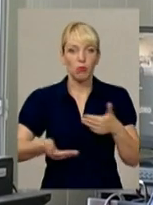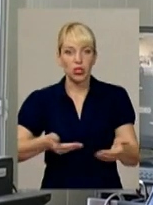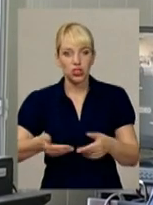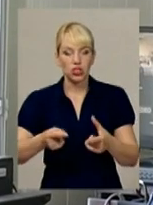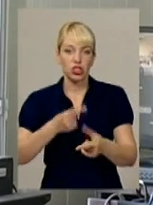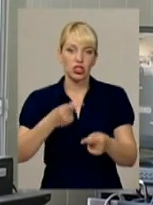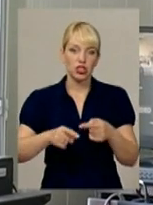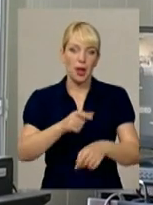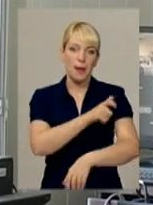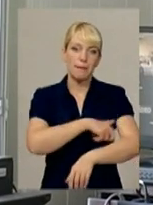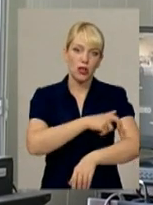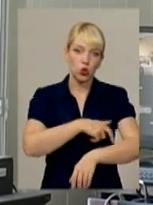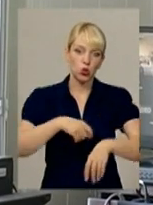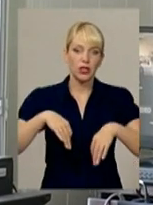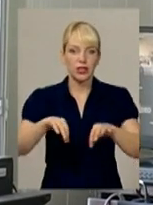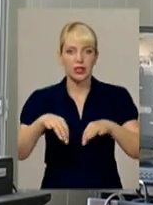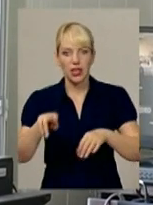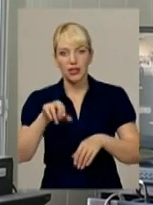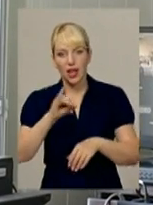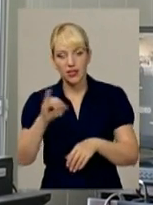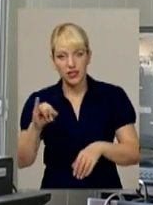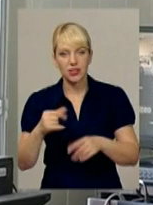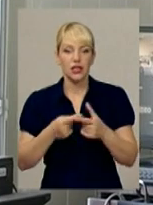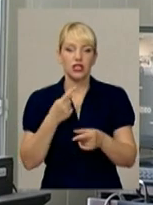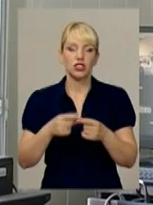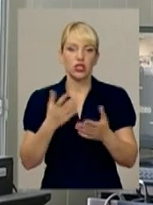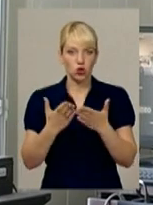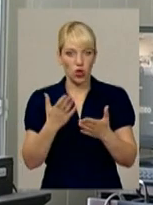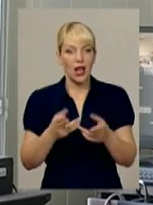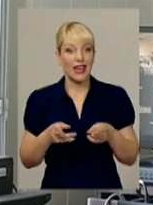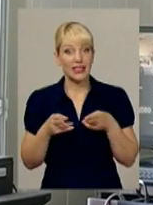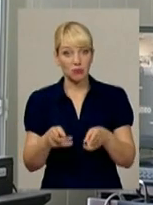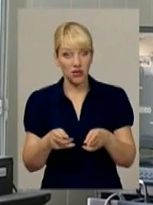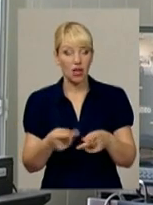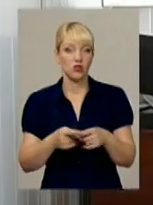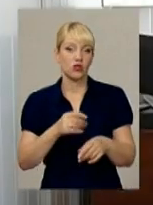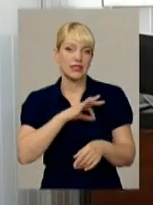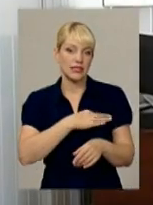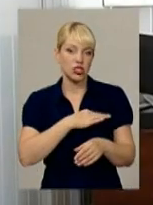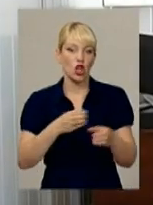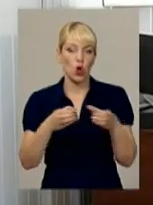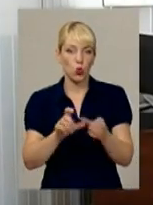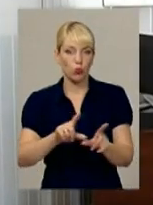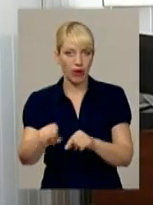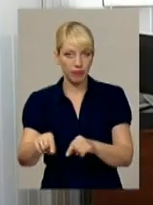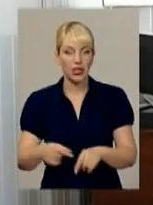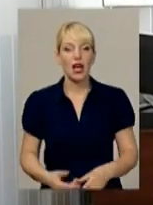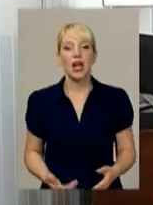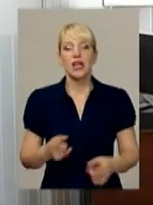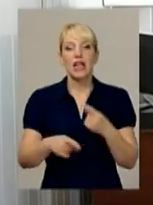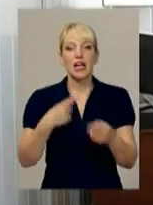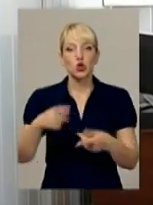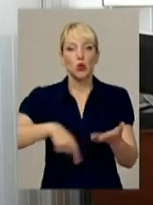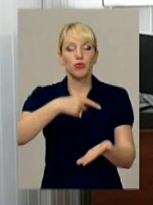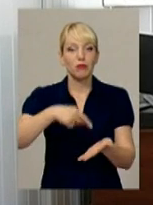наряд патрульно-постової служби, чи наряд ДАЇ, чи якщо там вискоюється кримінальне правопорушення, вже слідчо-оперативна група. Наступне місто у черзі на